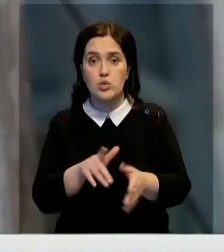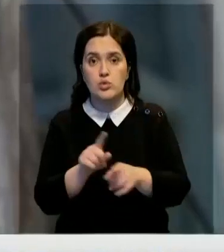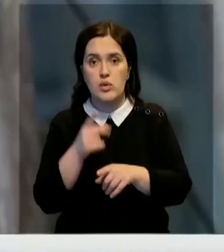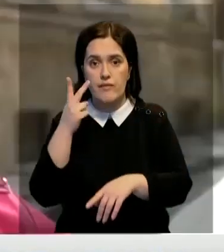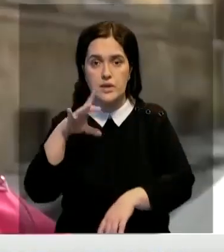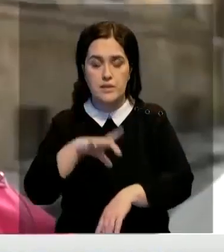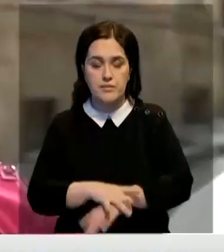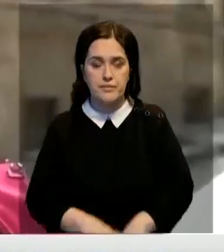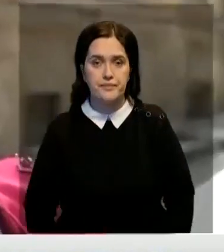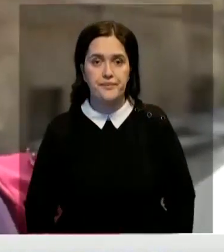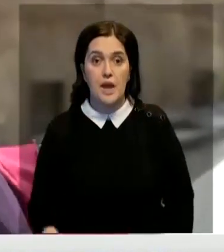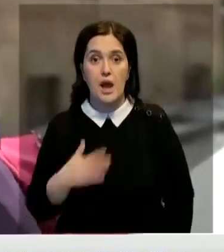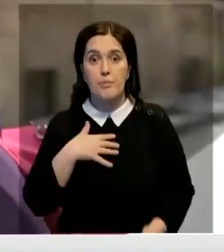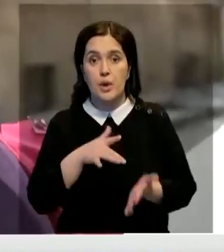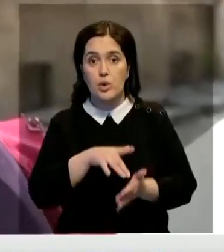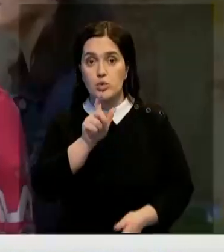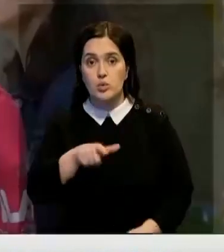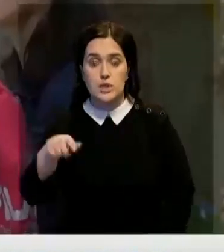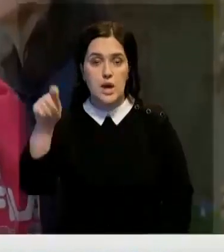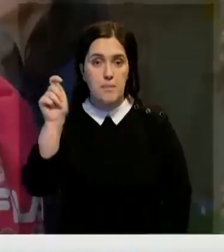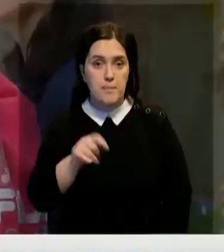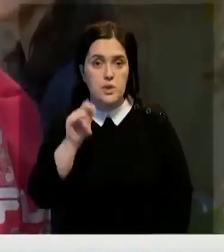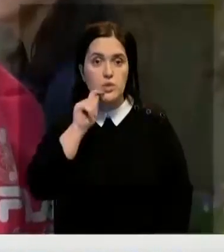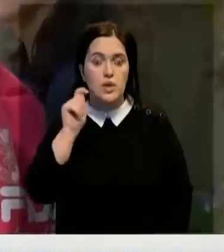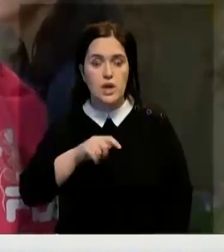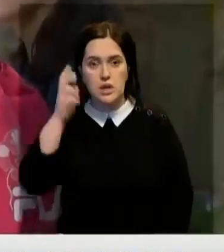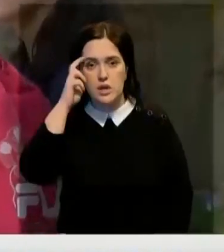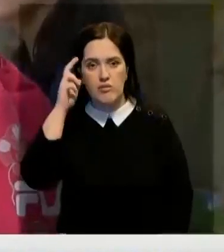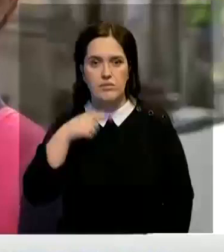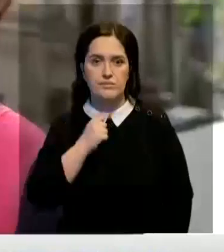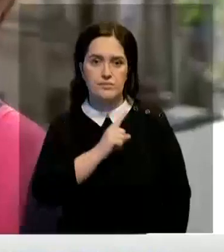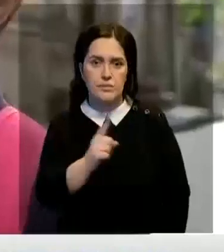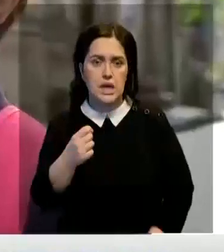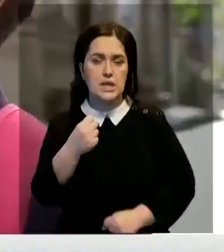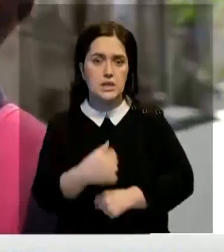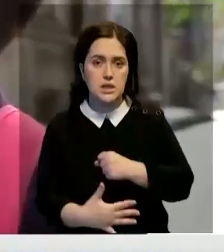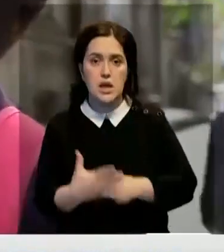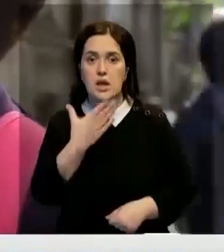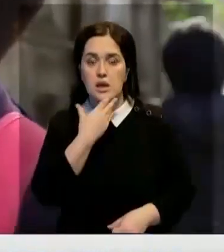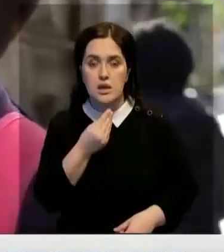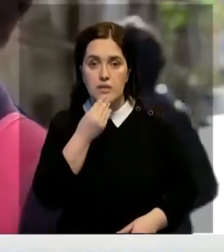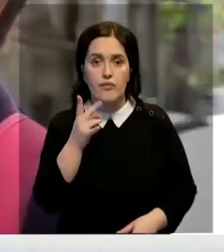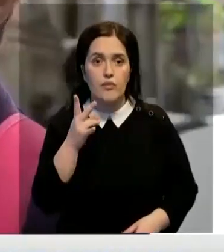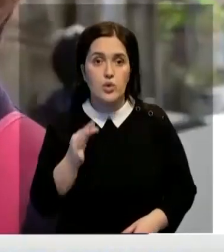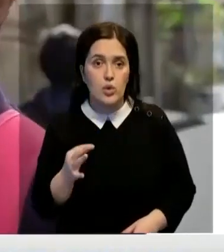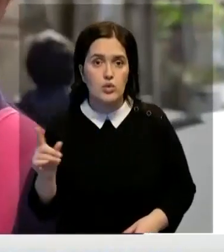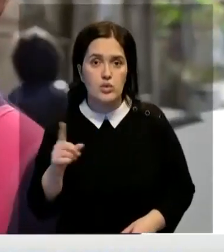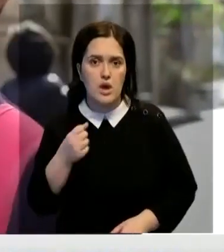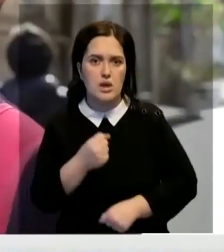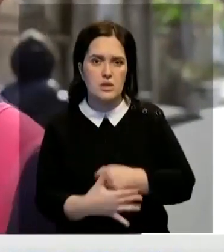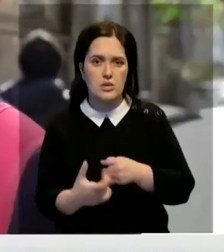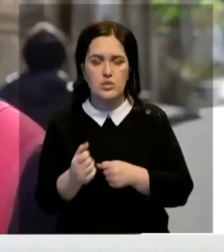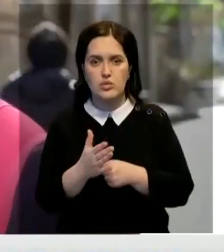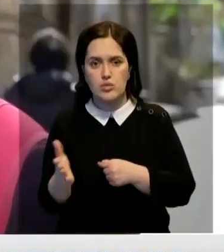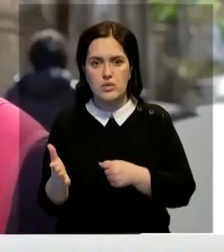это замечать. Мы туристы, приехали из Киева. Ну, так вот прошлись, конечно, центр красиво. Но то, что от центра чуть-чуть,